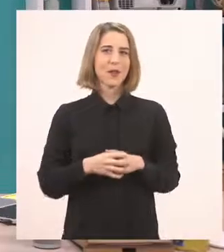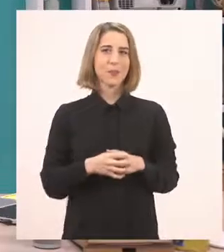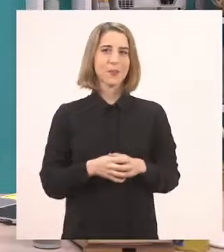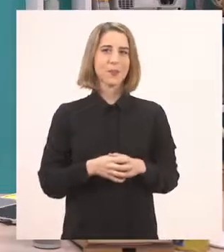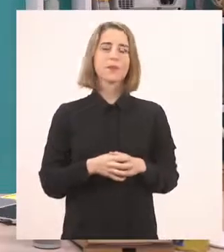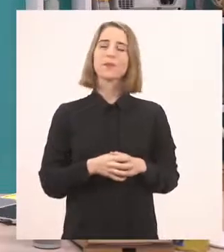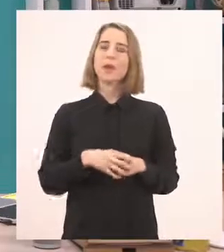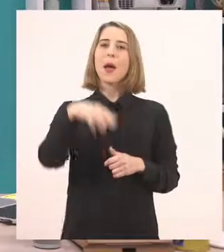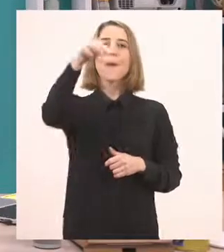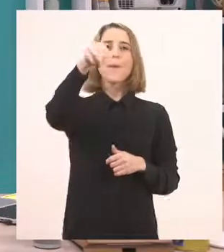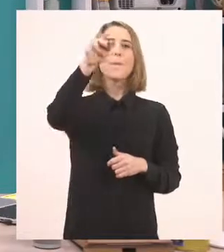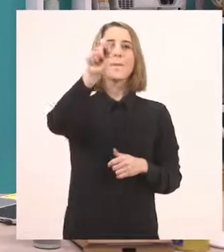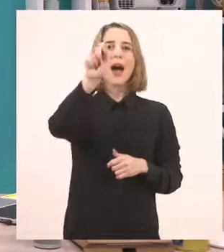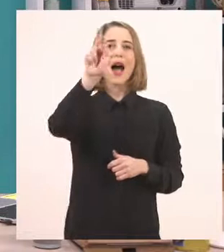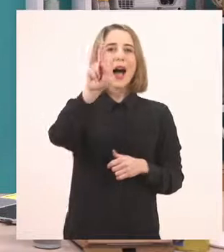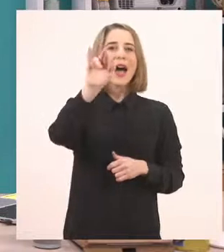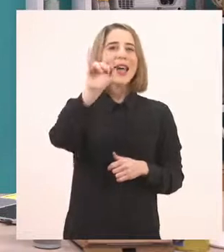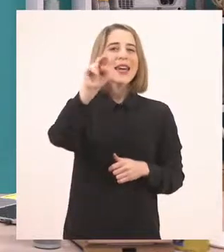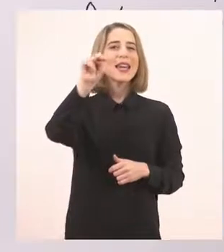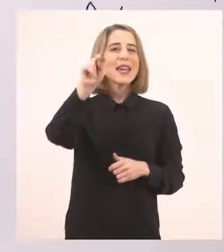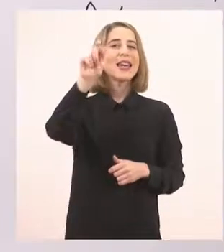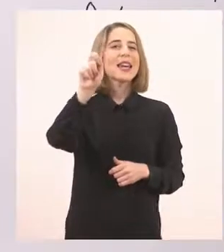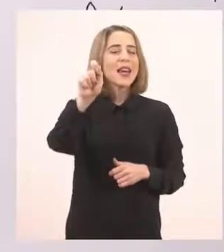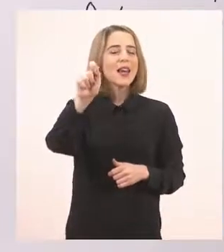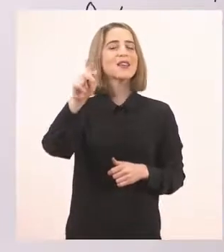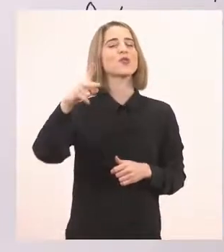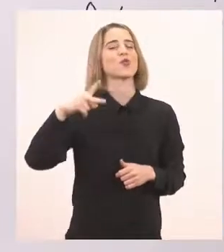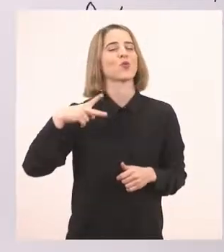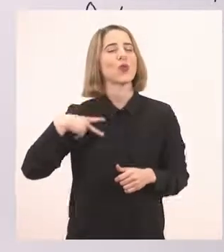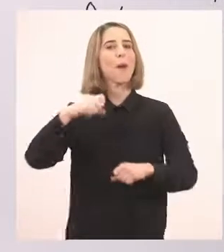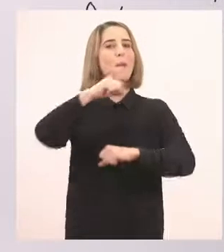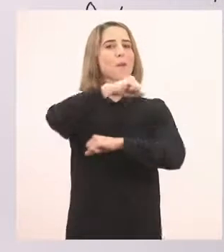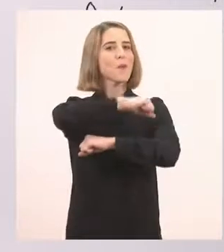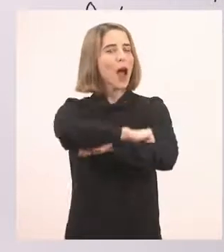Η Μαρίνα. Πολύ ωραία! Η Μαρίνα.